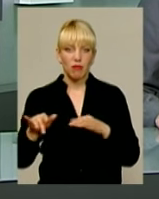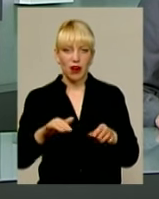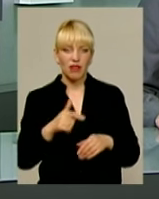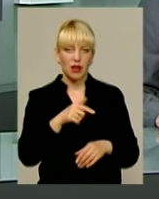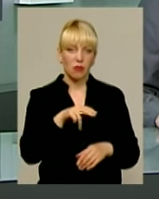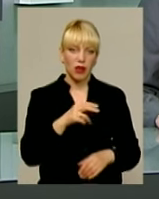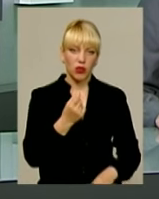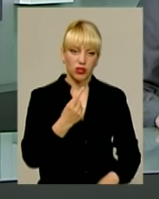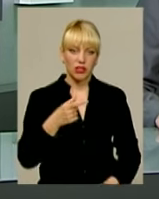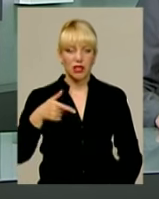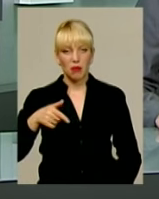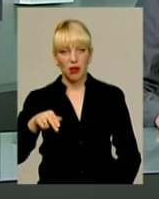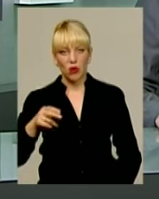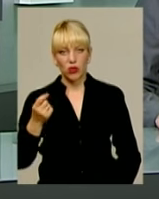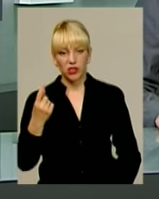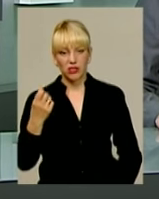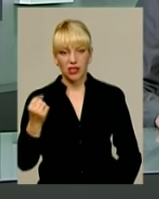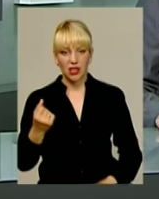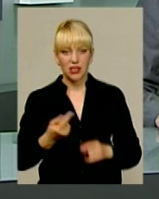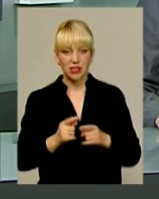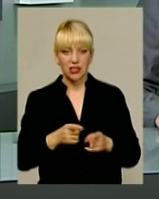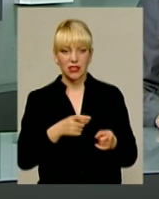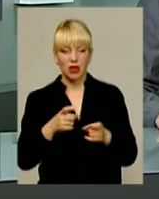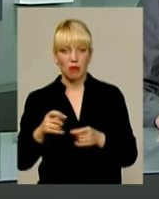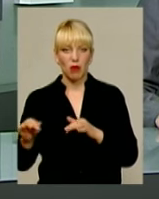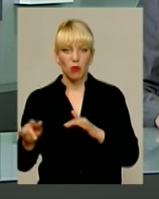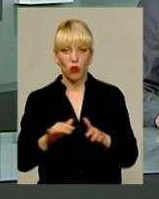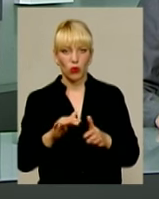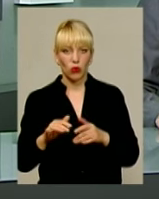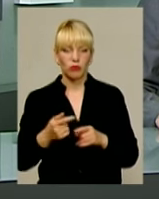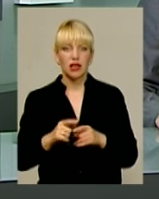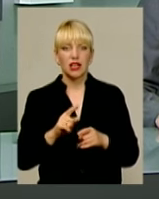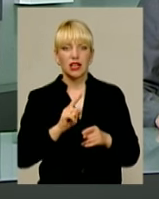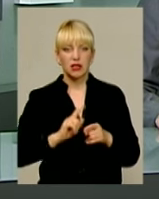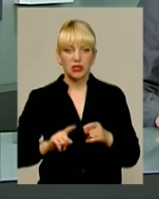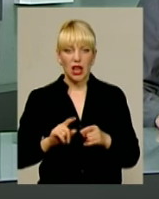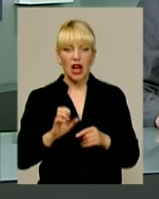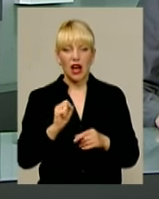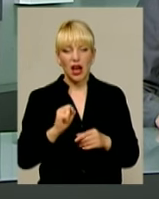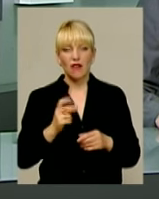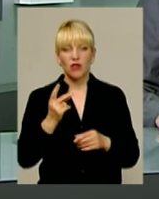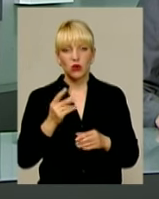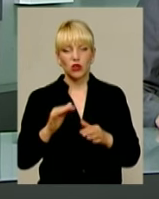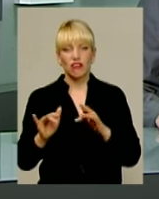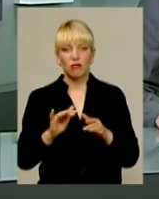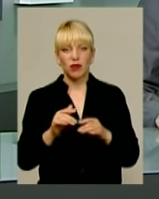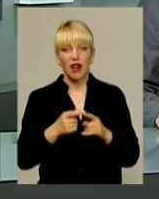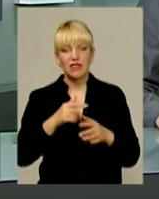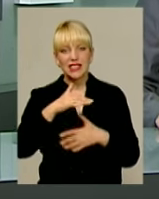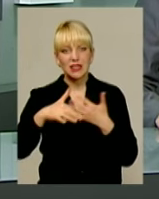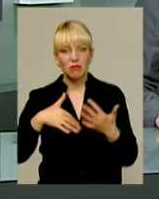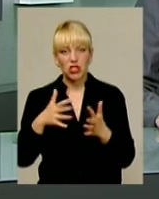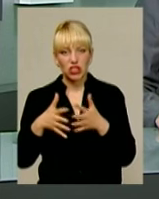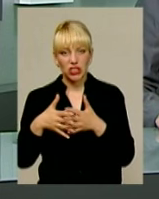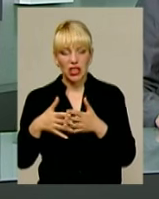і ГП-11А. Перша – це стрільба по рухомій мішені повільного та швидкого бігу. У другій вправі стріляють по мішені змішаного